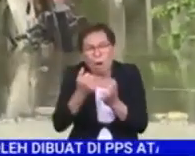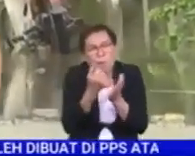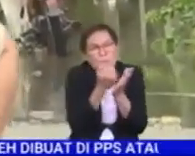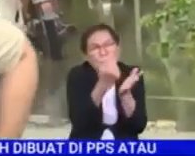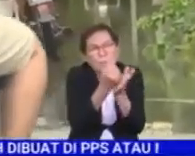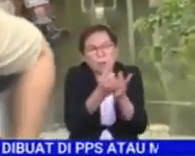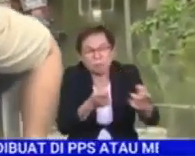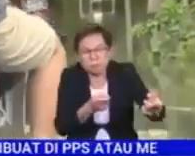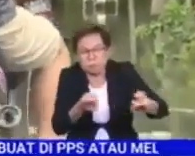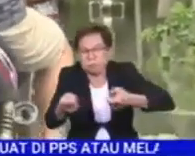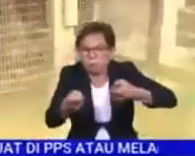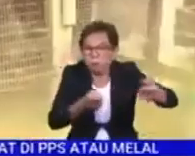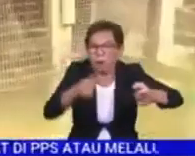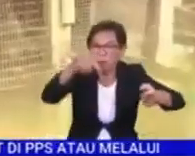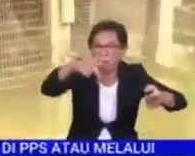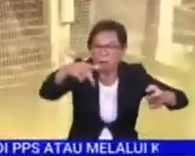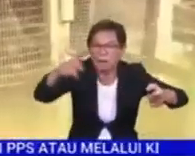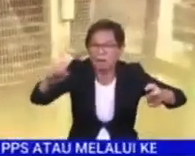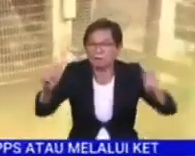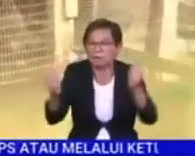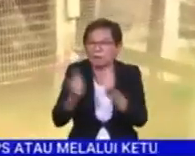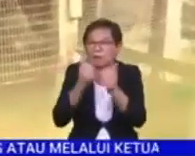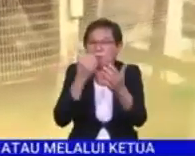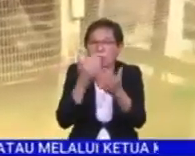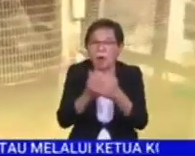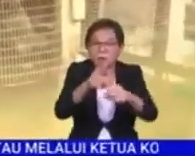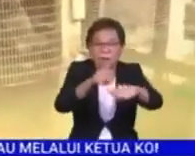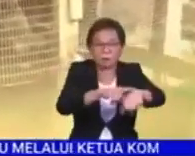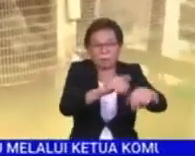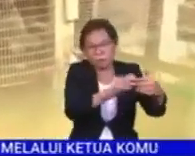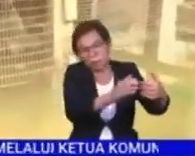dan melarah selia PPS dengan baik sepanjang ia beroperasi.